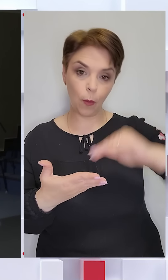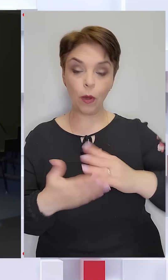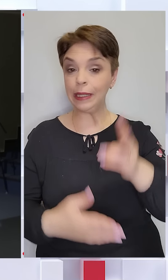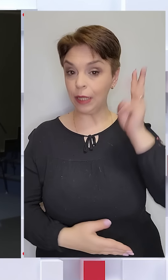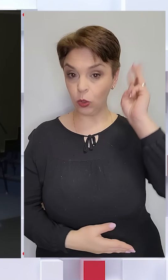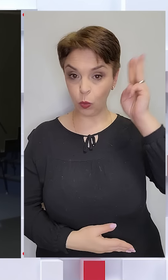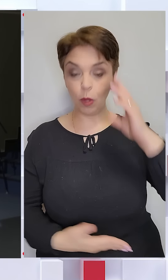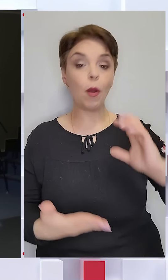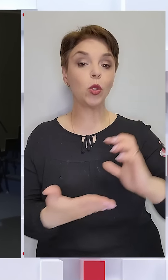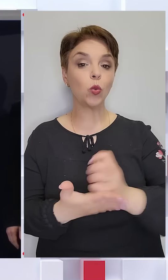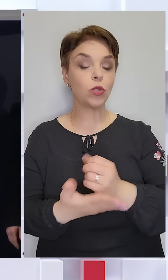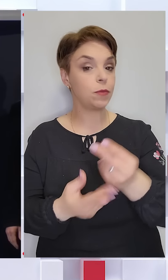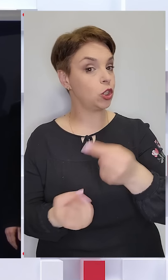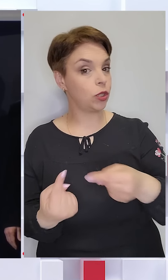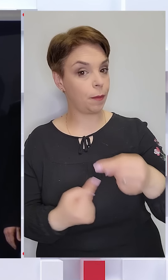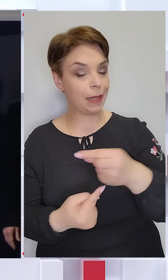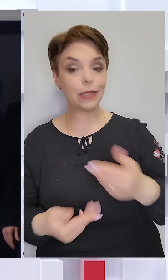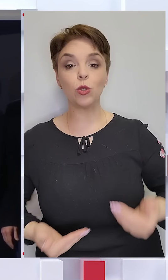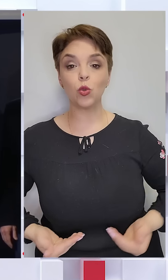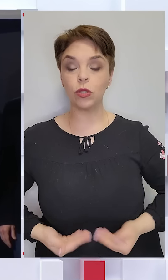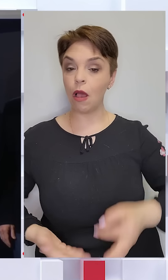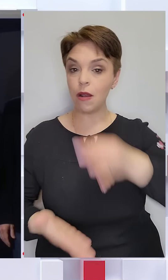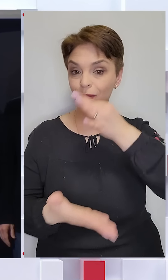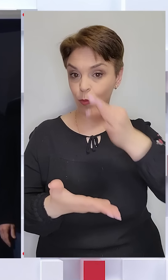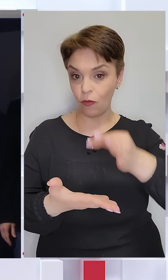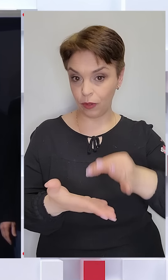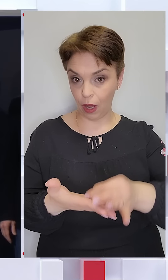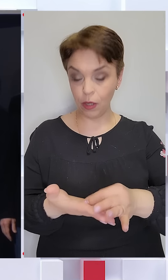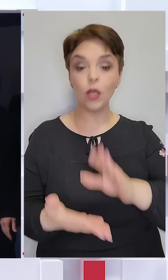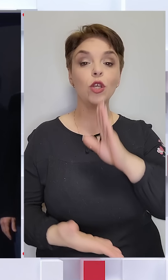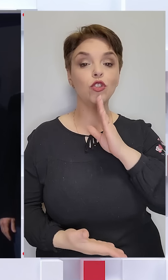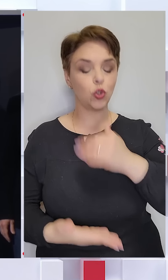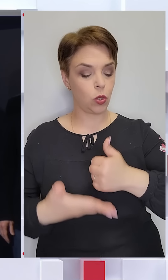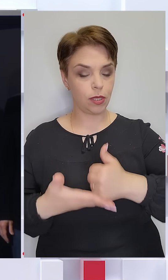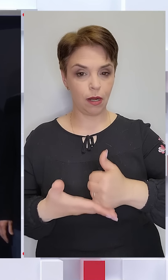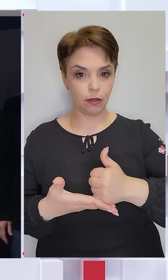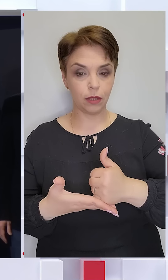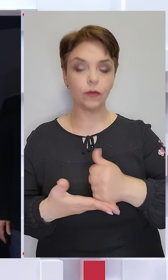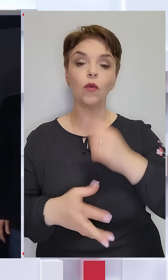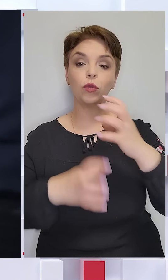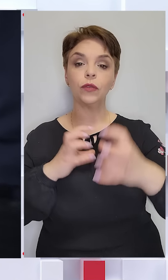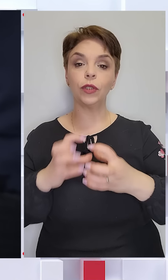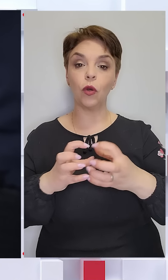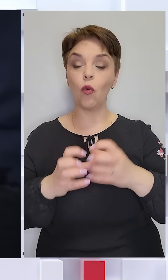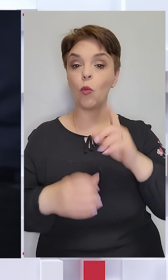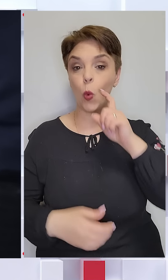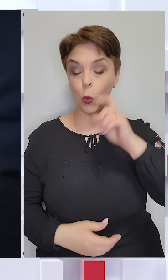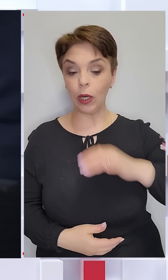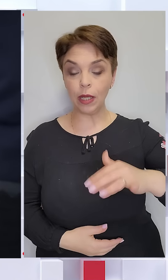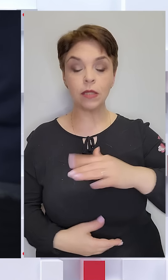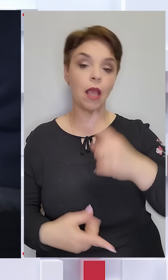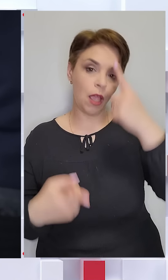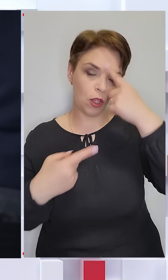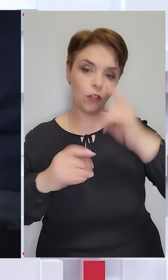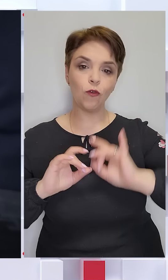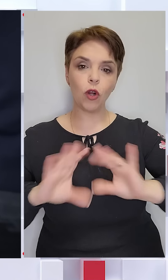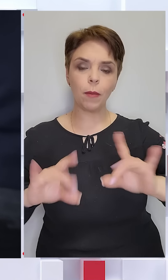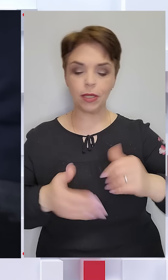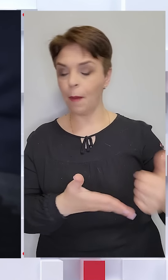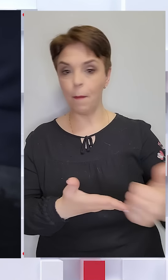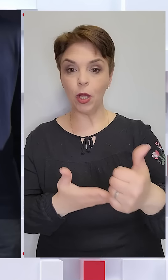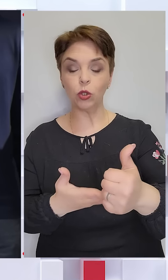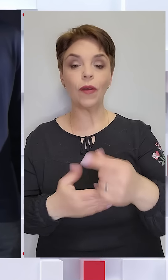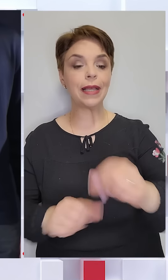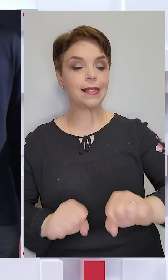дипломатія, успішний бізнес, соціальна відповідальність, жіноче лідерство у світовому українстві, інформаційна передва та